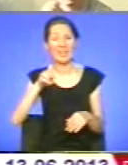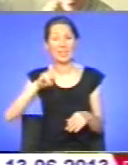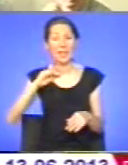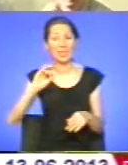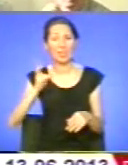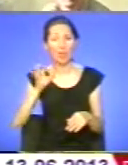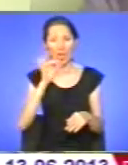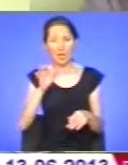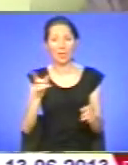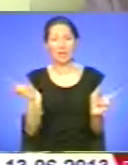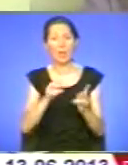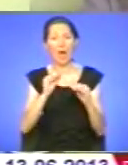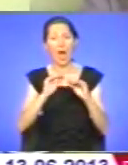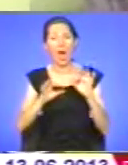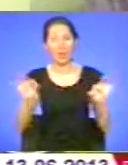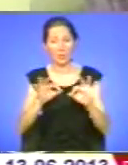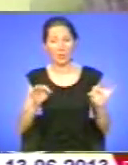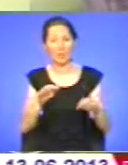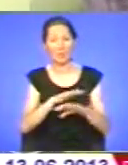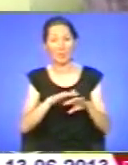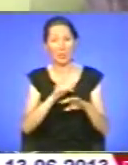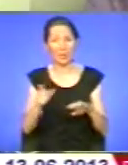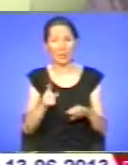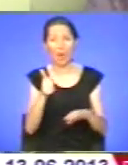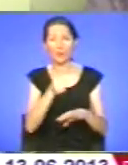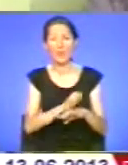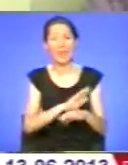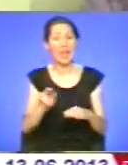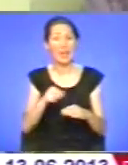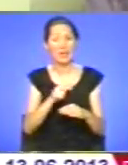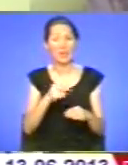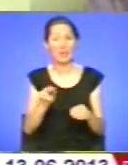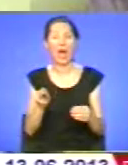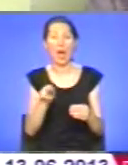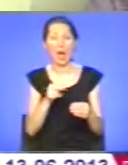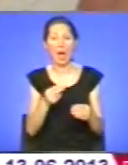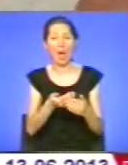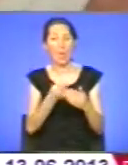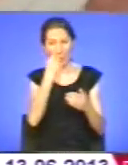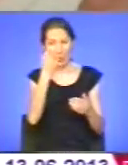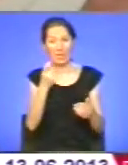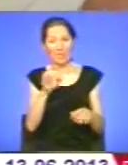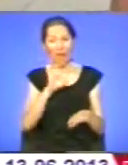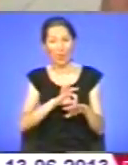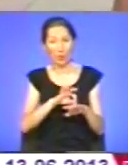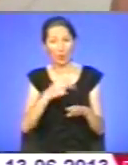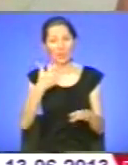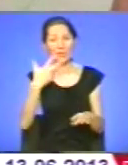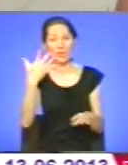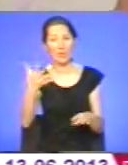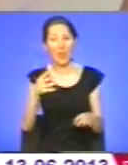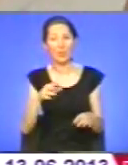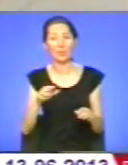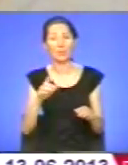населенню, що головне – не лікування, а профілактика хвороби. До прикладу, 35% українців мають підвищений